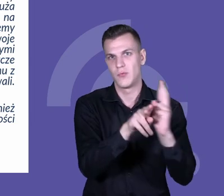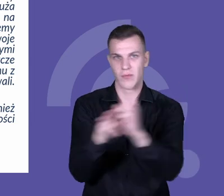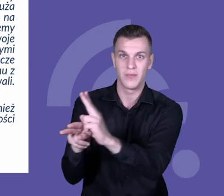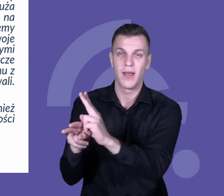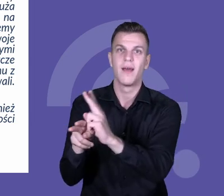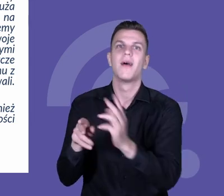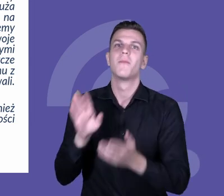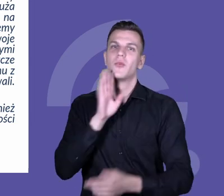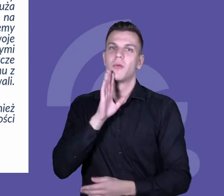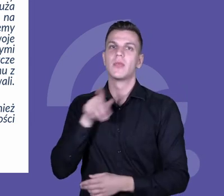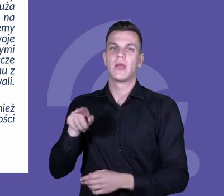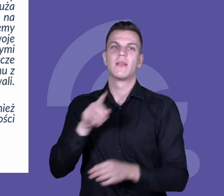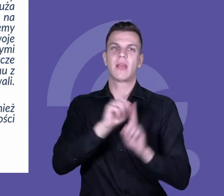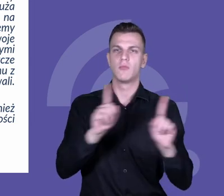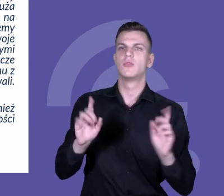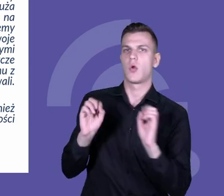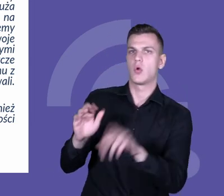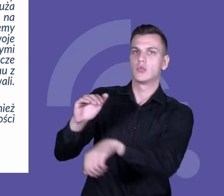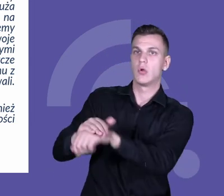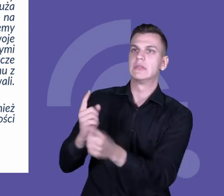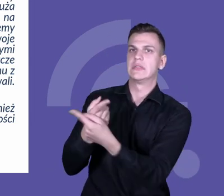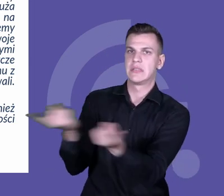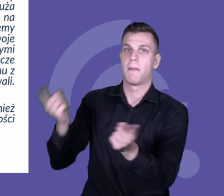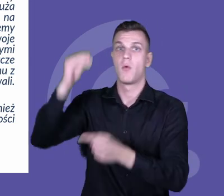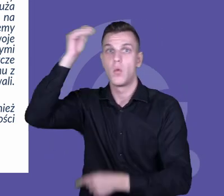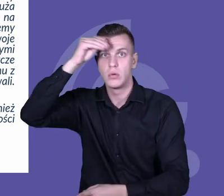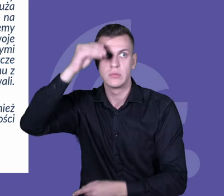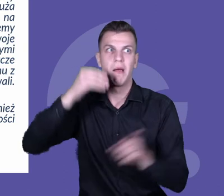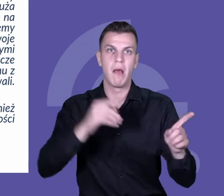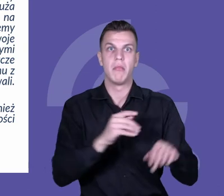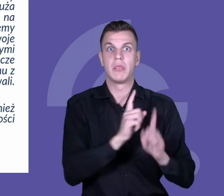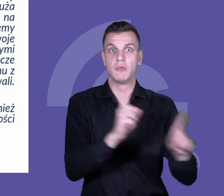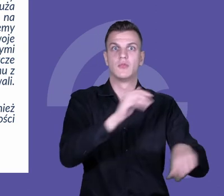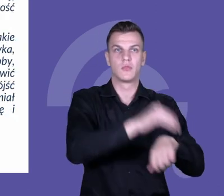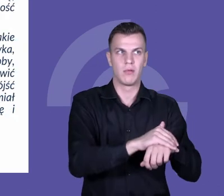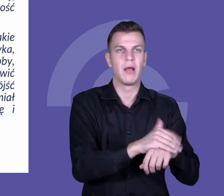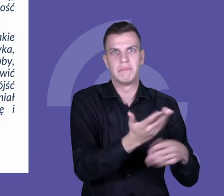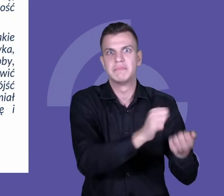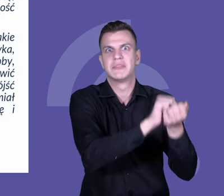odpowiedzialność za swój proces uczenia się, było widać też u nauczycieli tą zmianę.